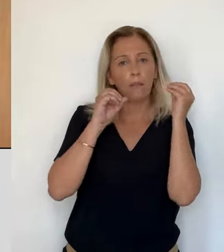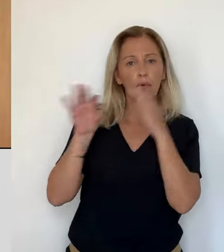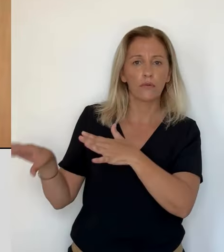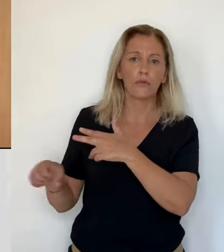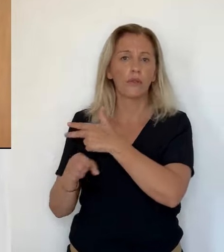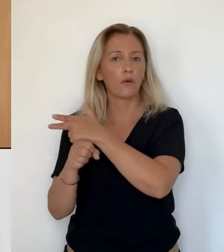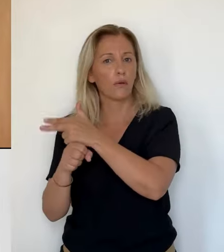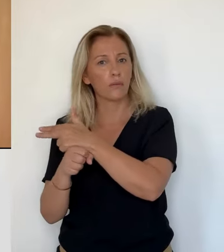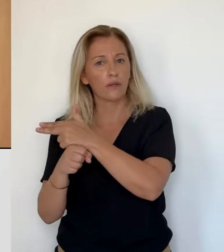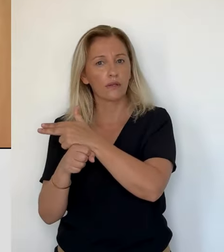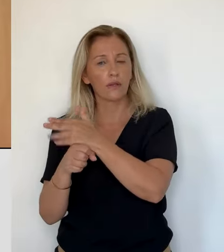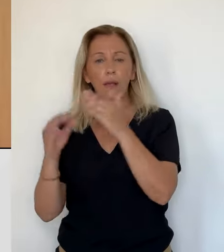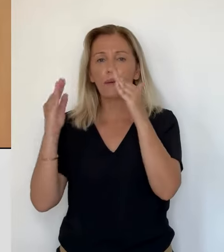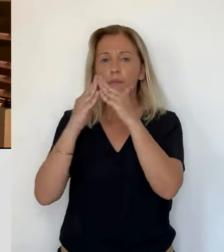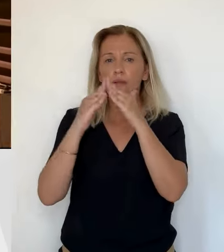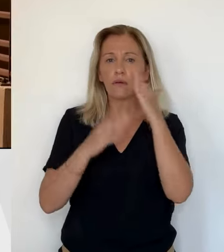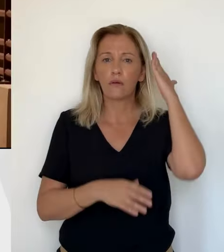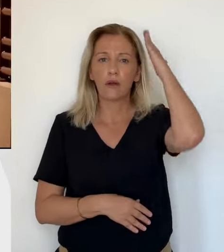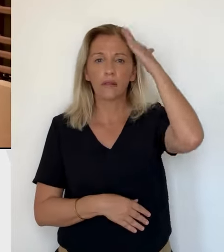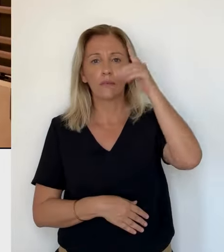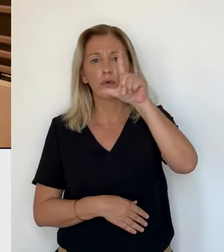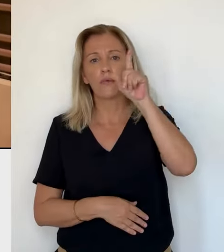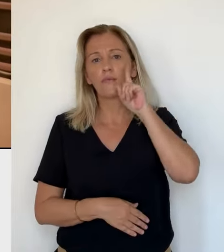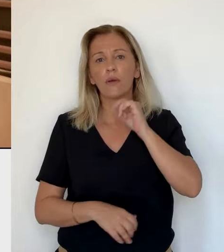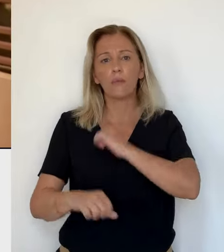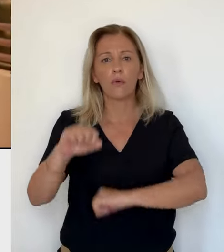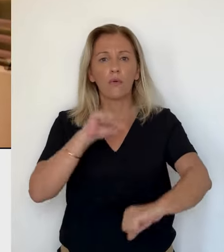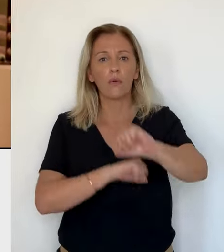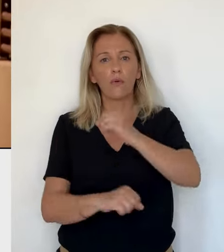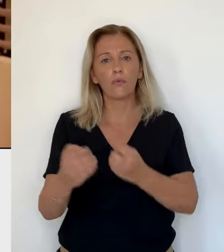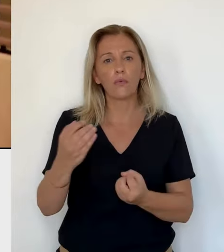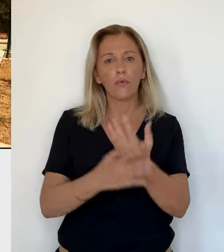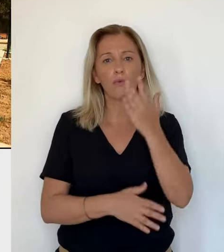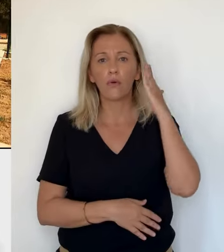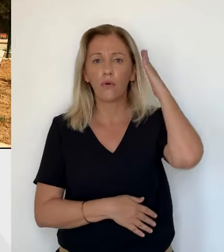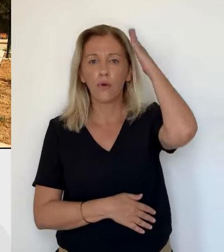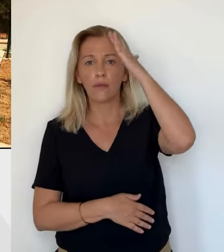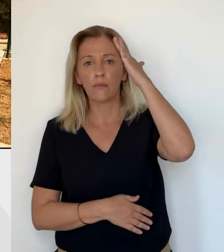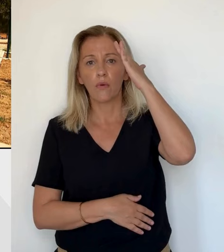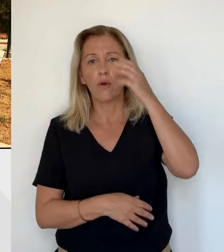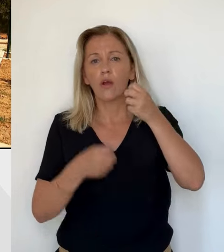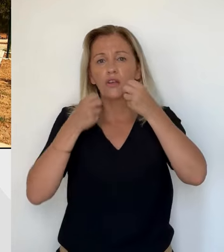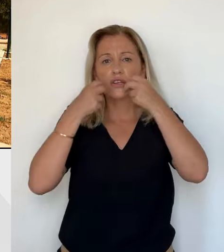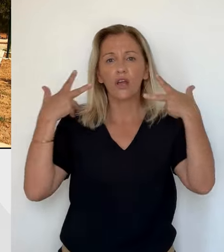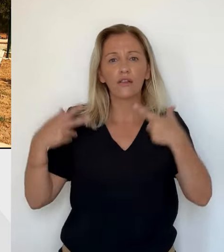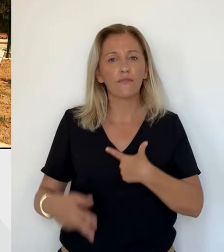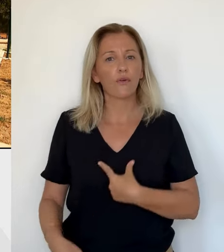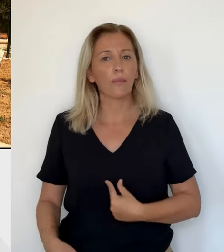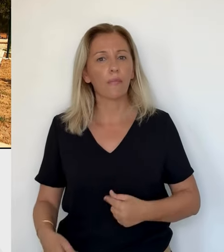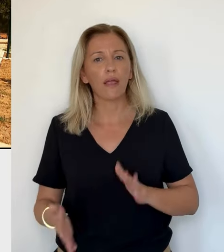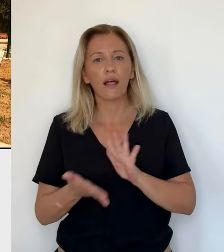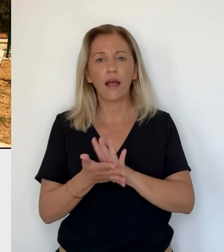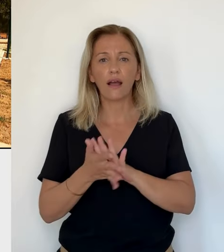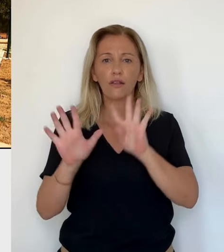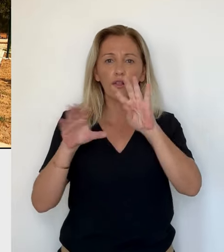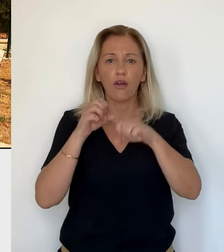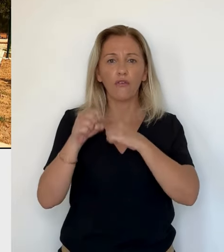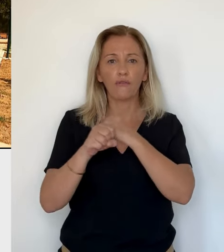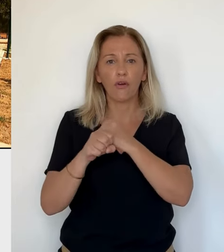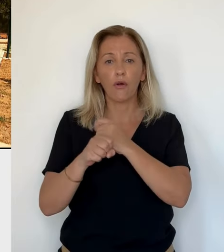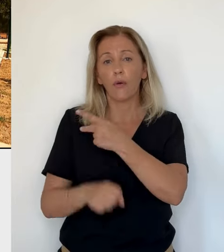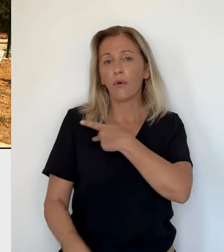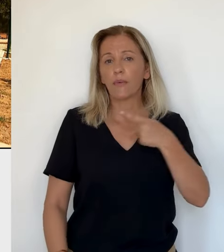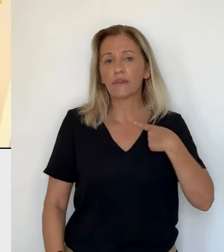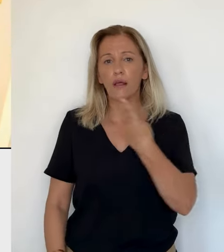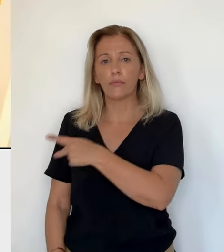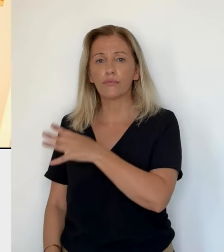Alexandra et Géraldine accueillent une nouvelle pensionnaire. Une chatte de 9 ans que sa propriétaire ne peut plus garder dans son établissement de soins. Bien que